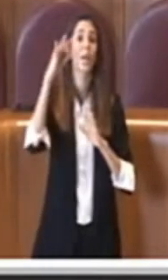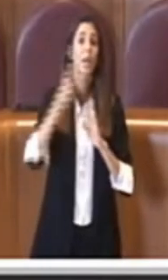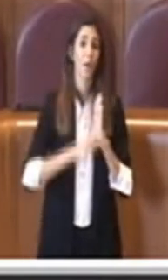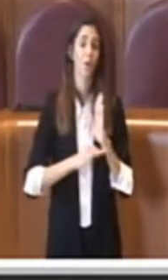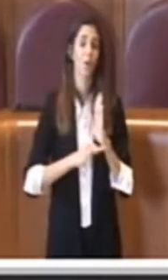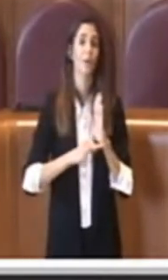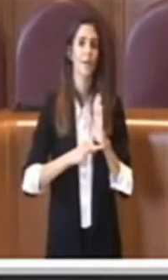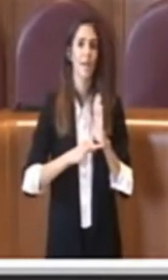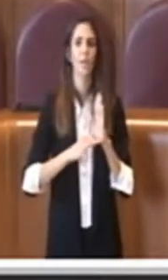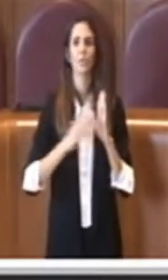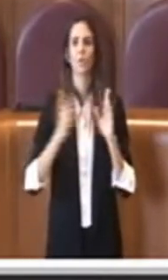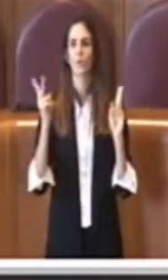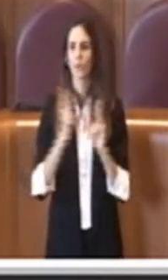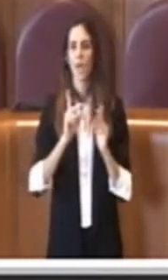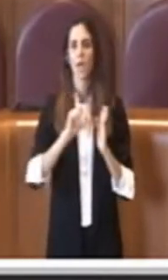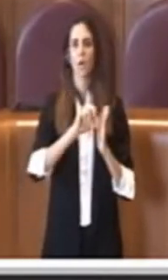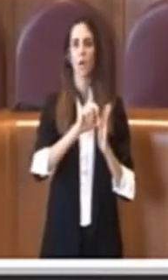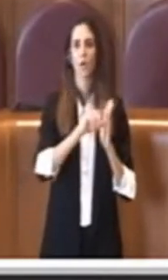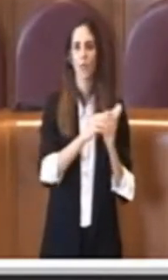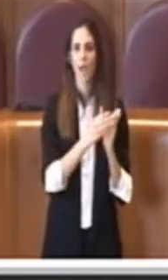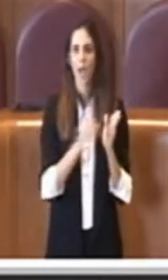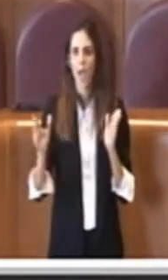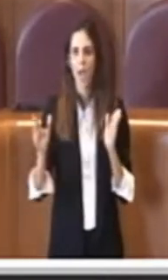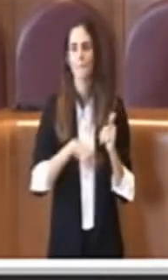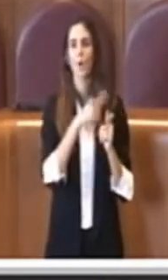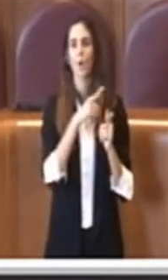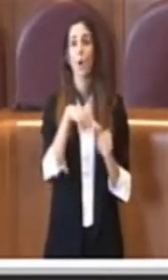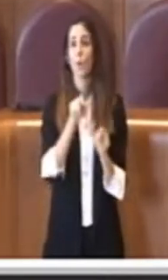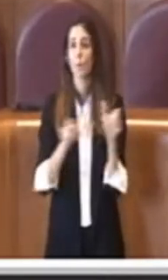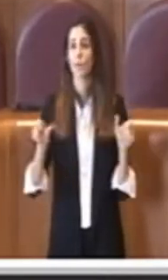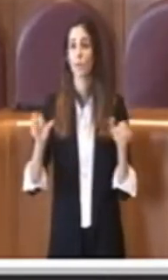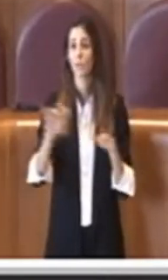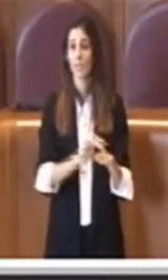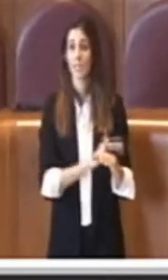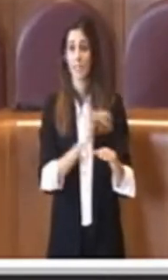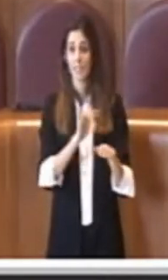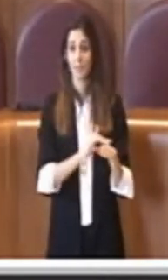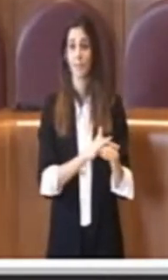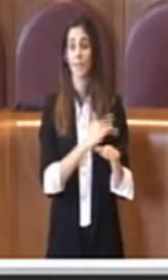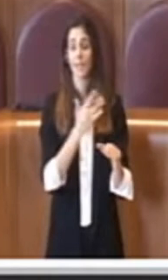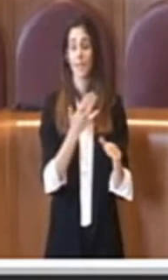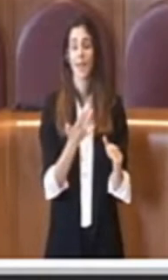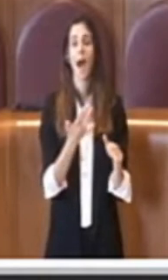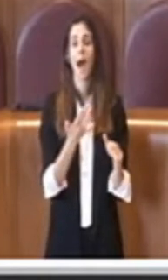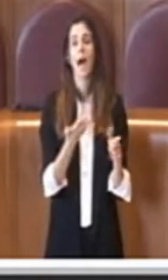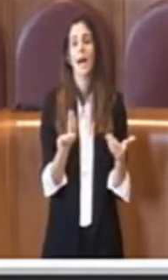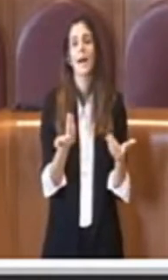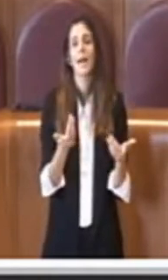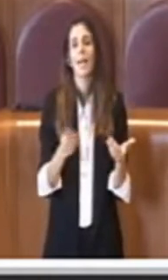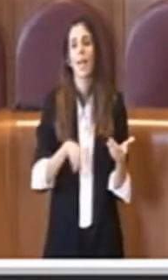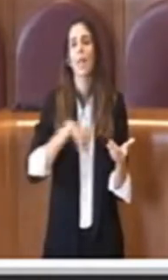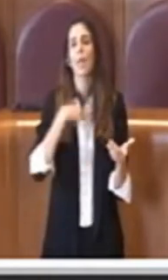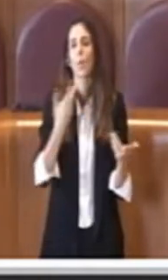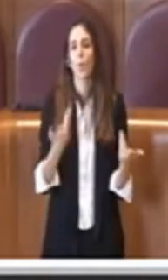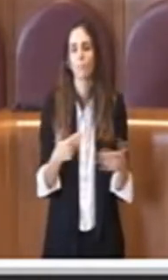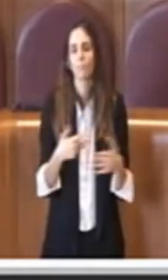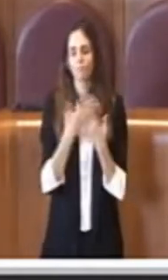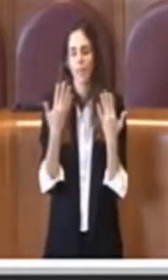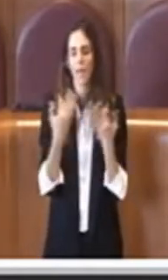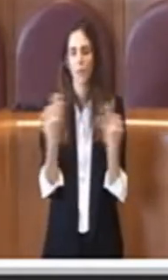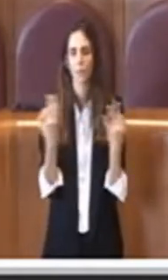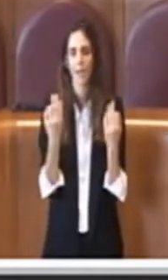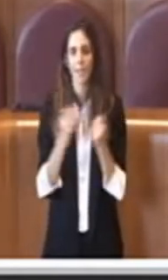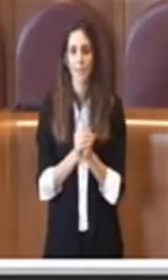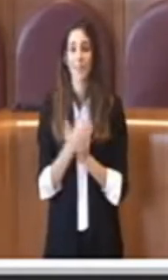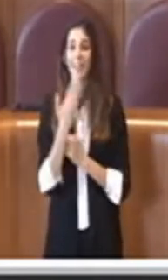vuoi tempi, vuoi anche la sensibilità verso gli animali, richiedeva da tanto tempo, per cui ringrazio i proponenti,